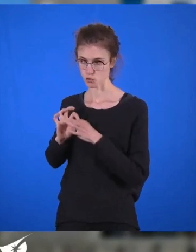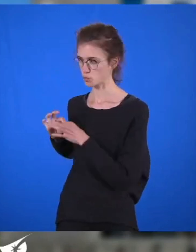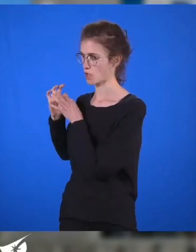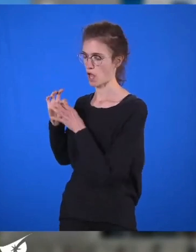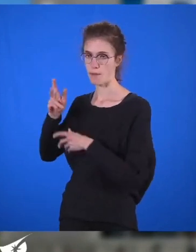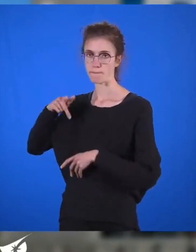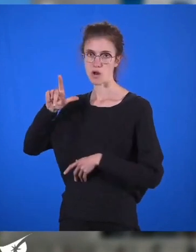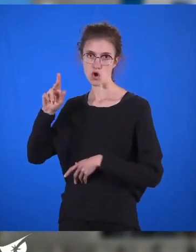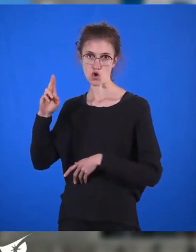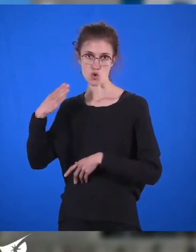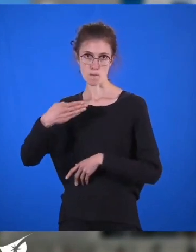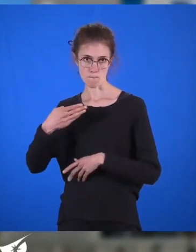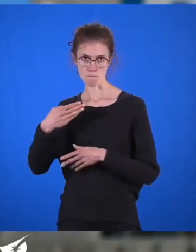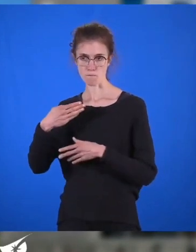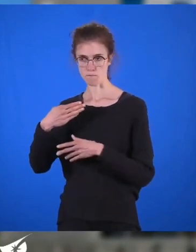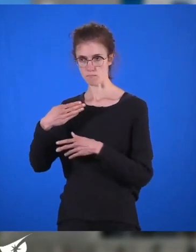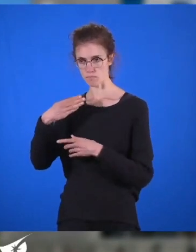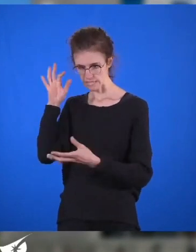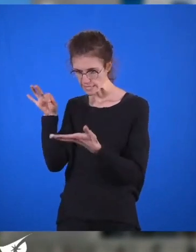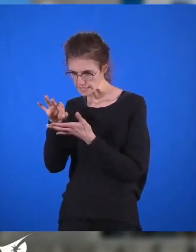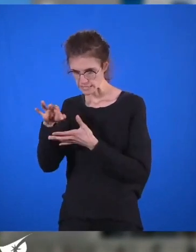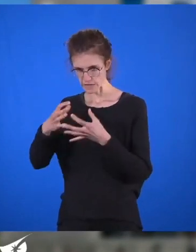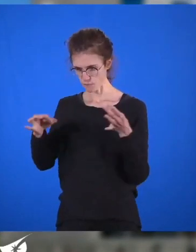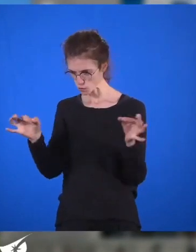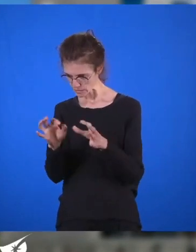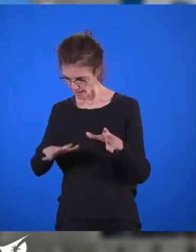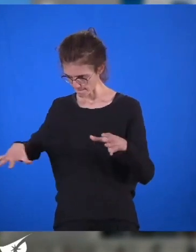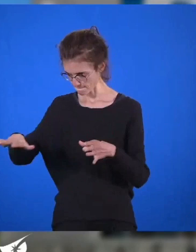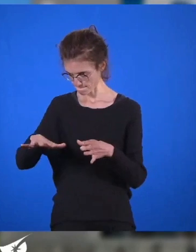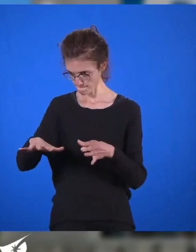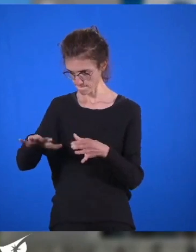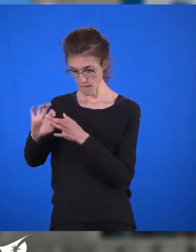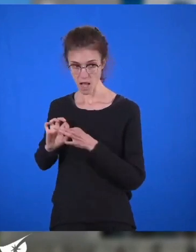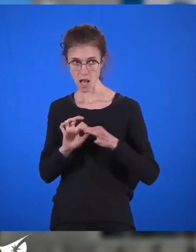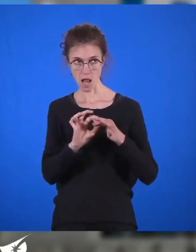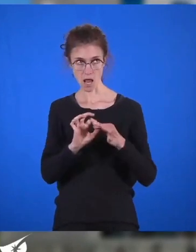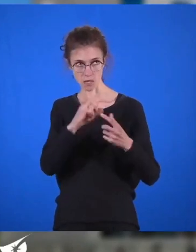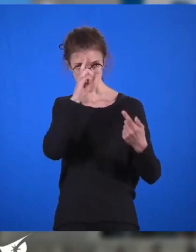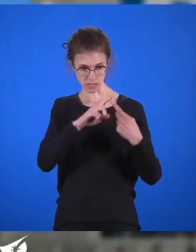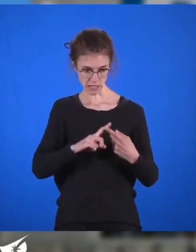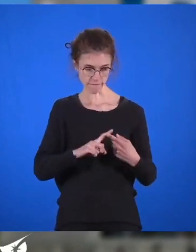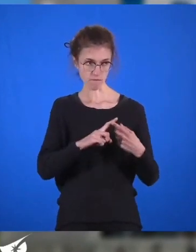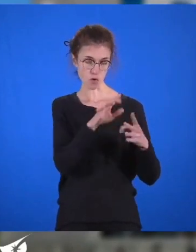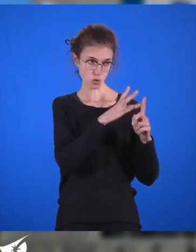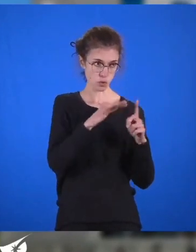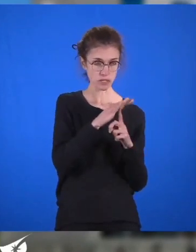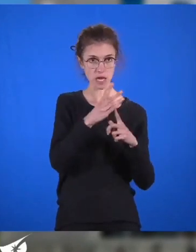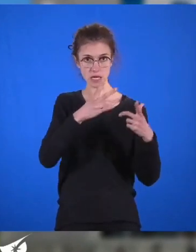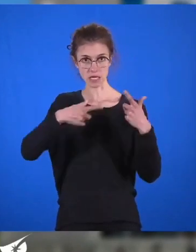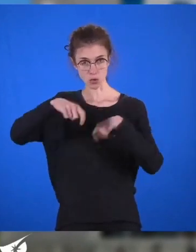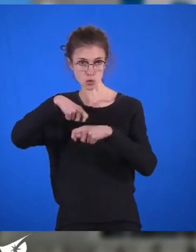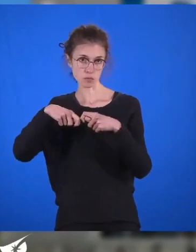savons, doit répondre aux réalités démographiques, sociales, économiques et environnementales du territoire.